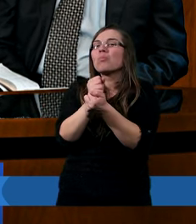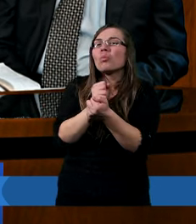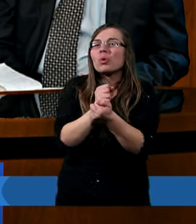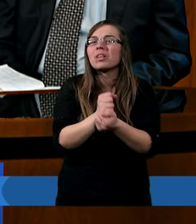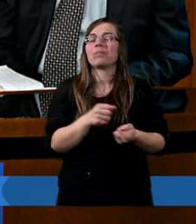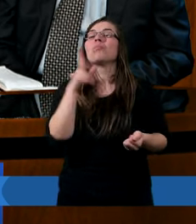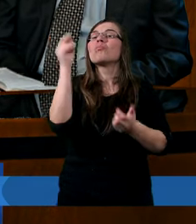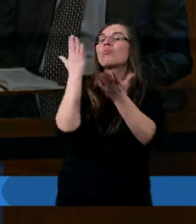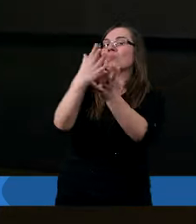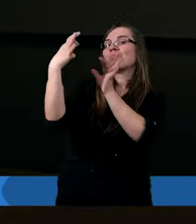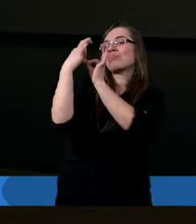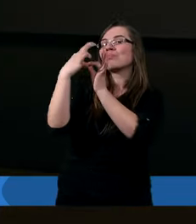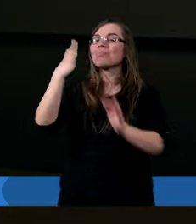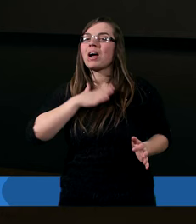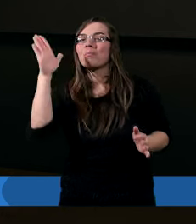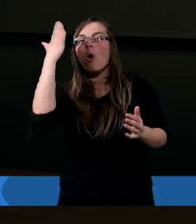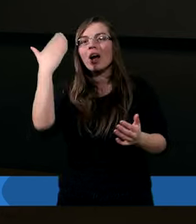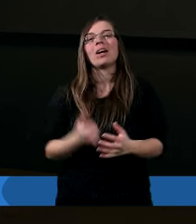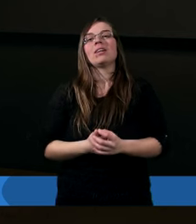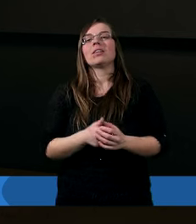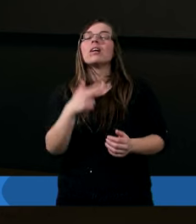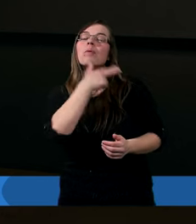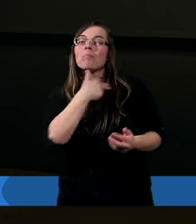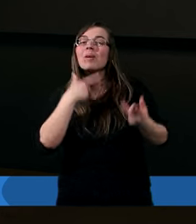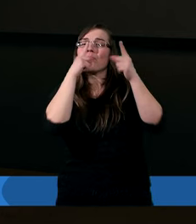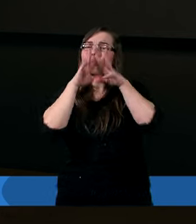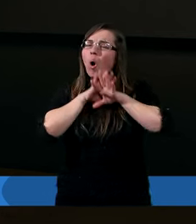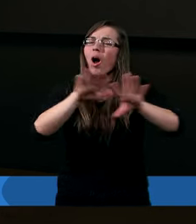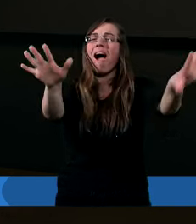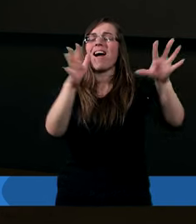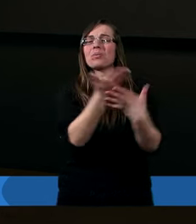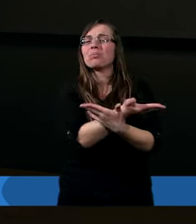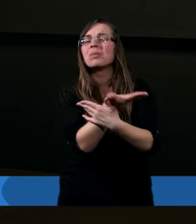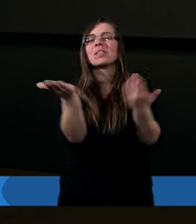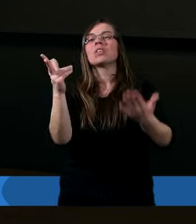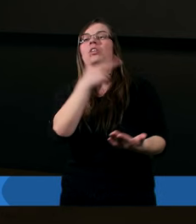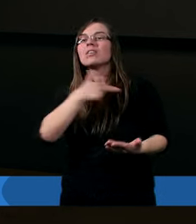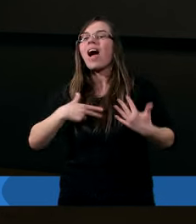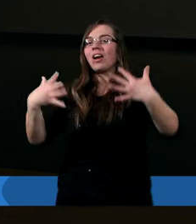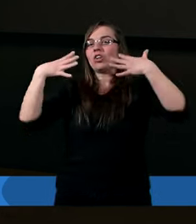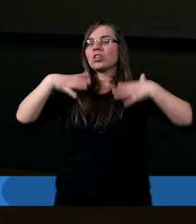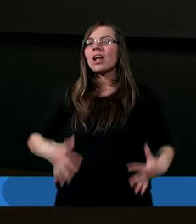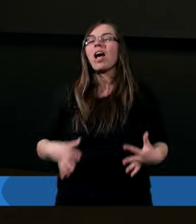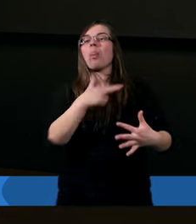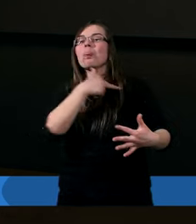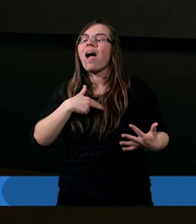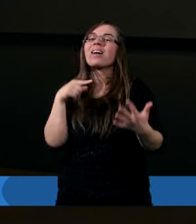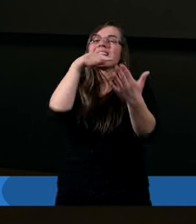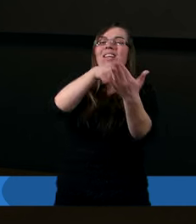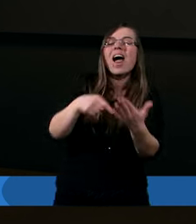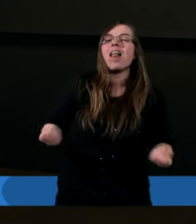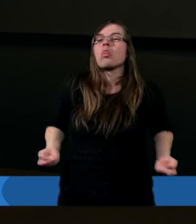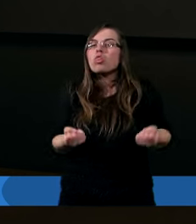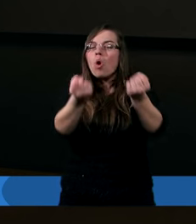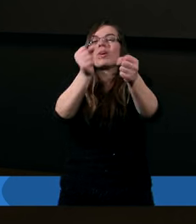jego natura. Wobec tego my pokażmy, że nasze cele i nasze dążenia